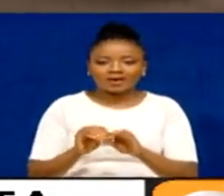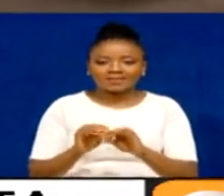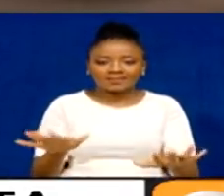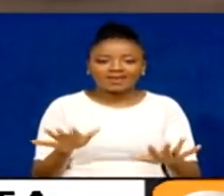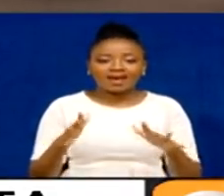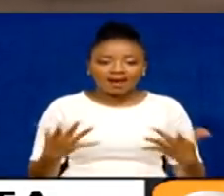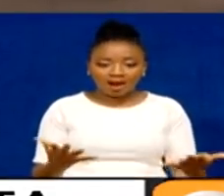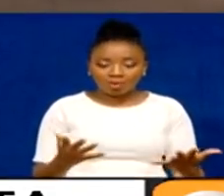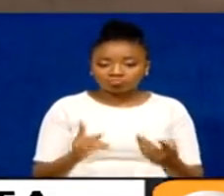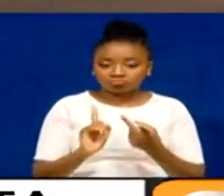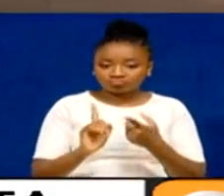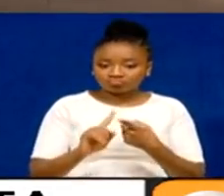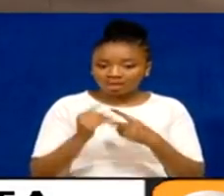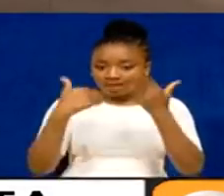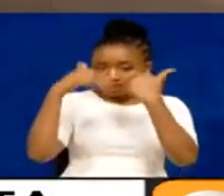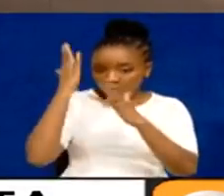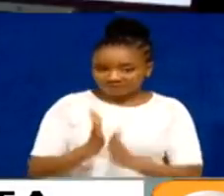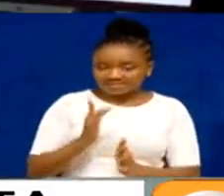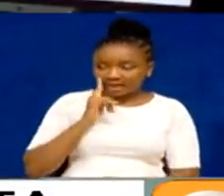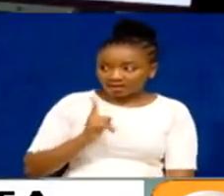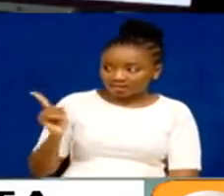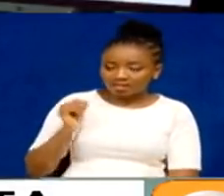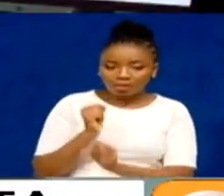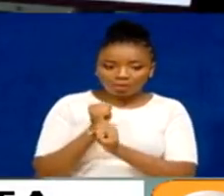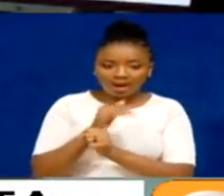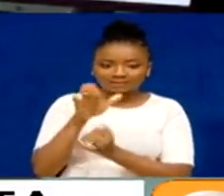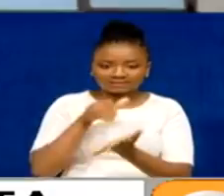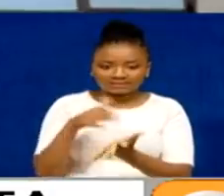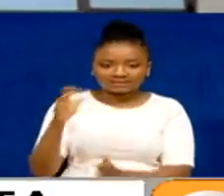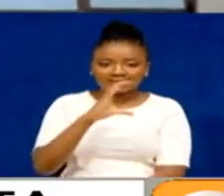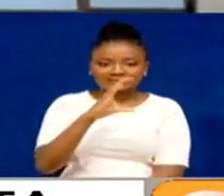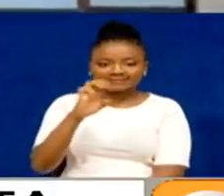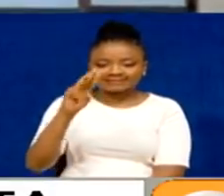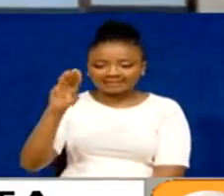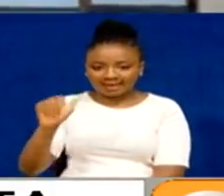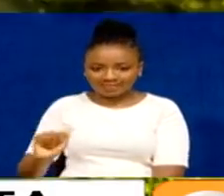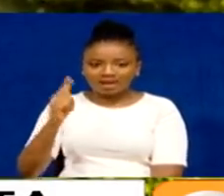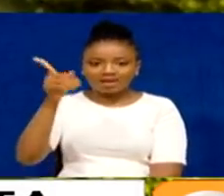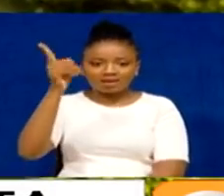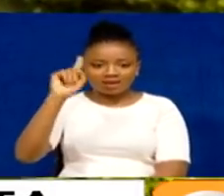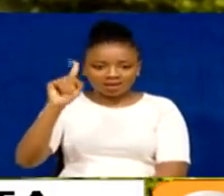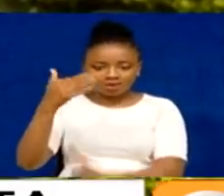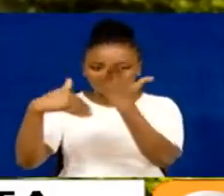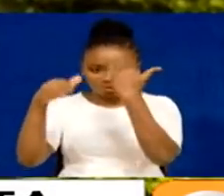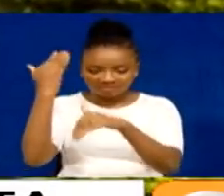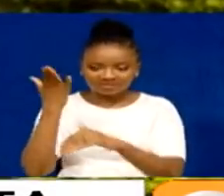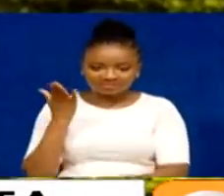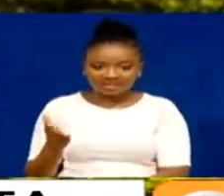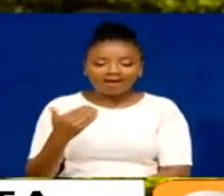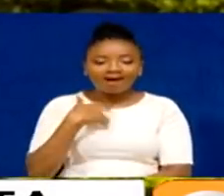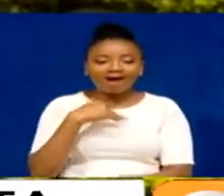Prof. Dumbi Mwangi ni mkurugenzi katika kituo cha sema chuo kikuucha Nairobi. Tuko na